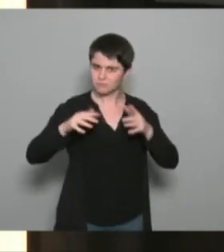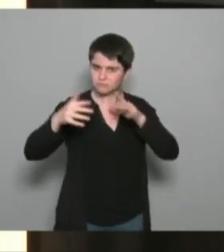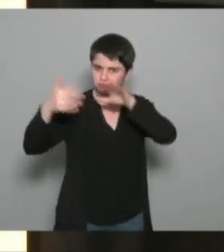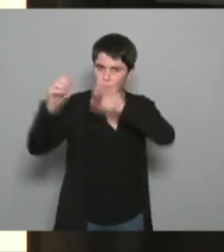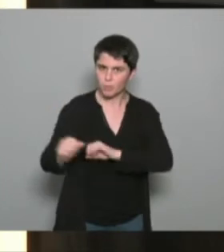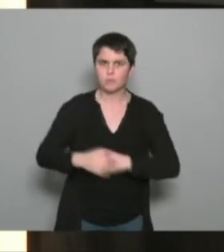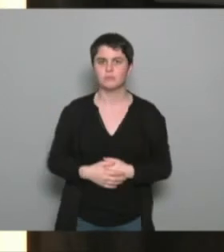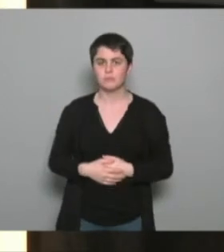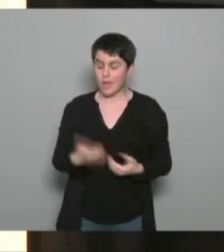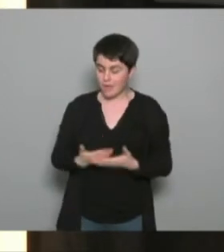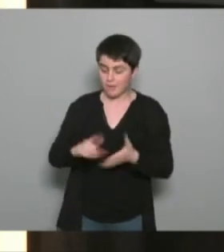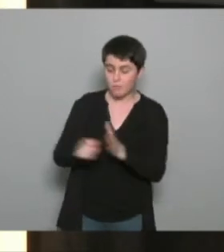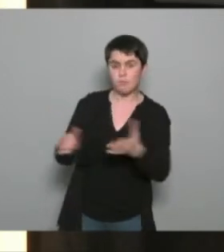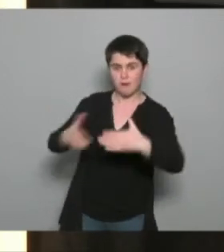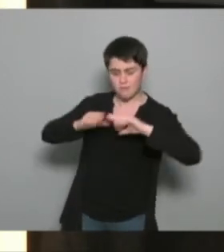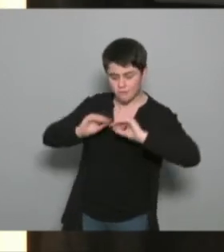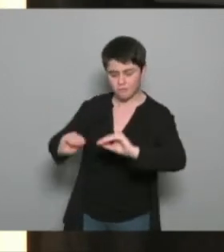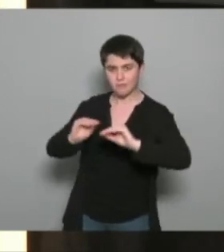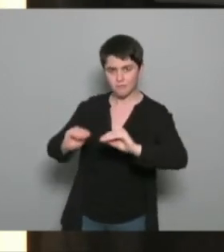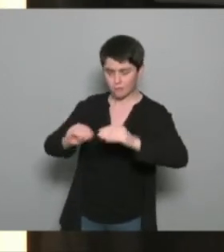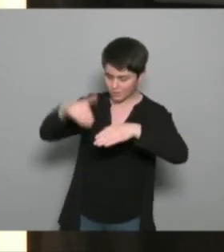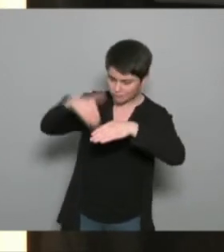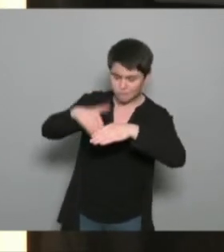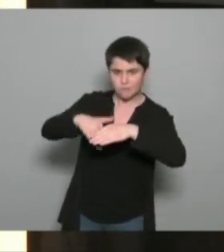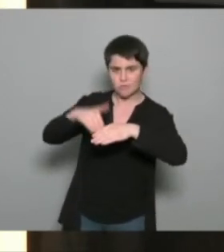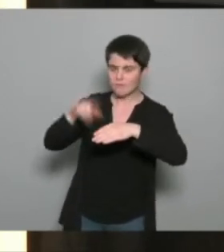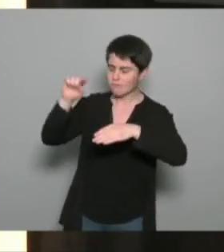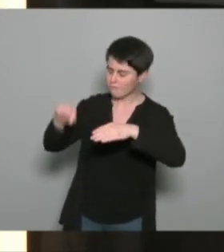il faut je pense qu'il faut y consacrer quand même un certain temps